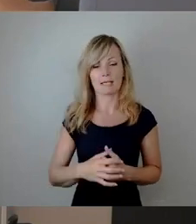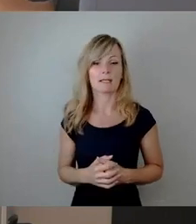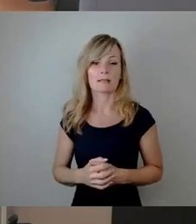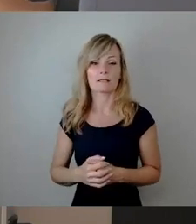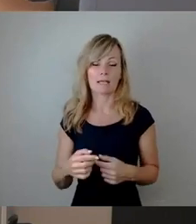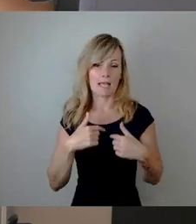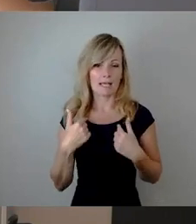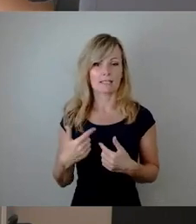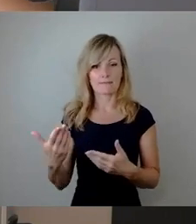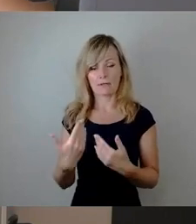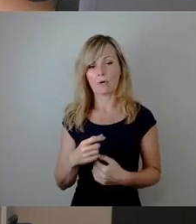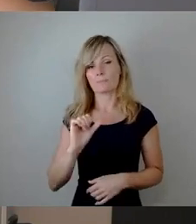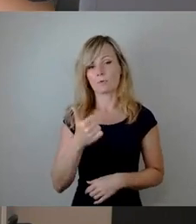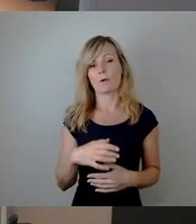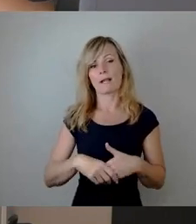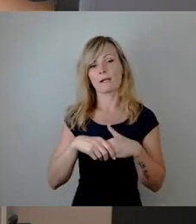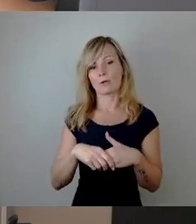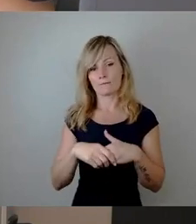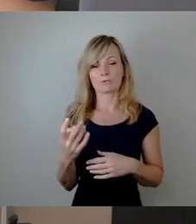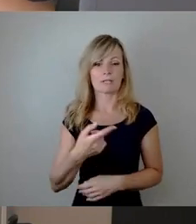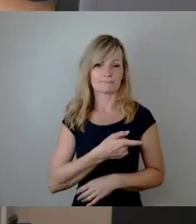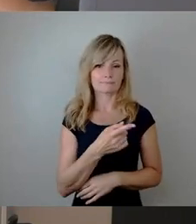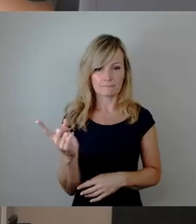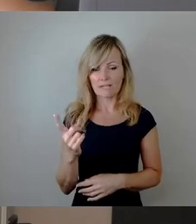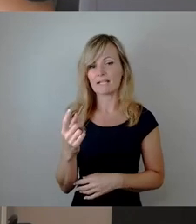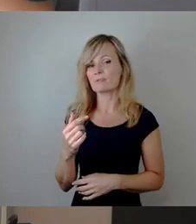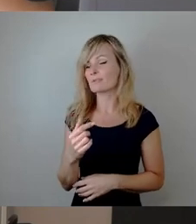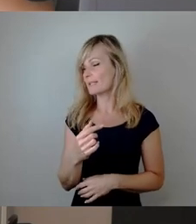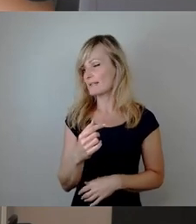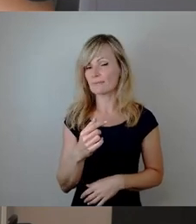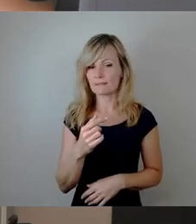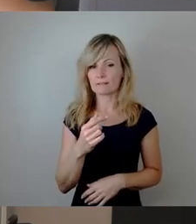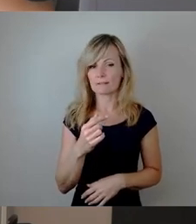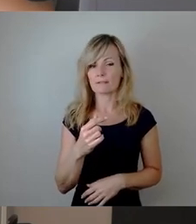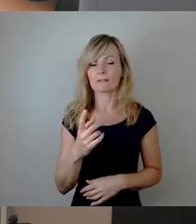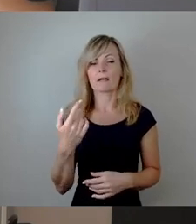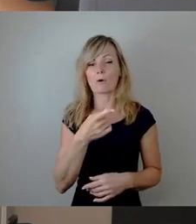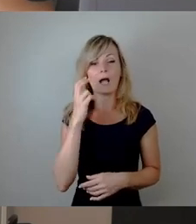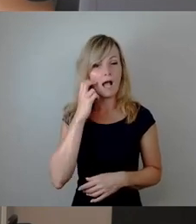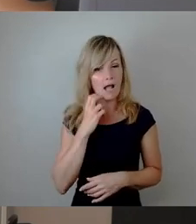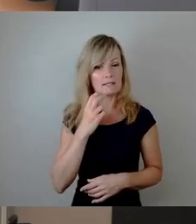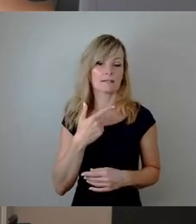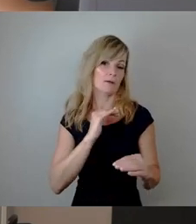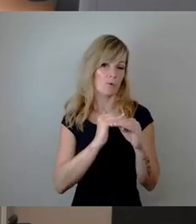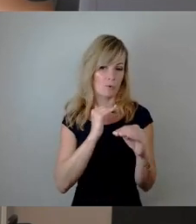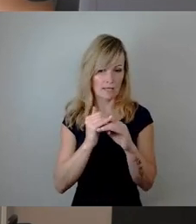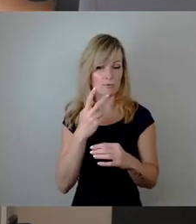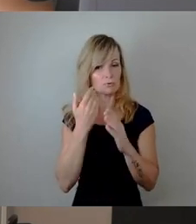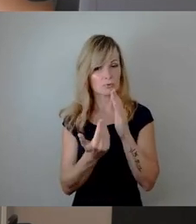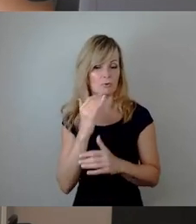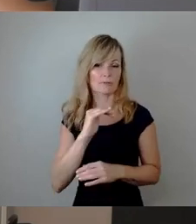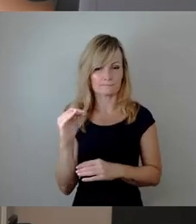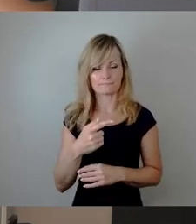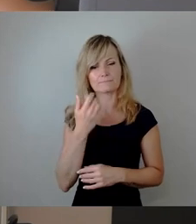willkommen und noch mal Glückwunsch an alle neuen und alten Kollegen, liebe Bürgerinnen und Bürger. Wir haben als einen der